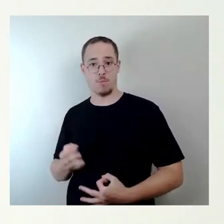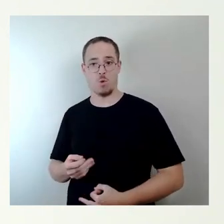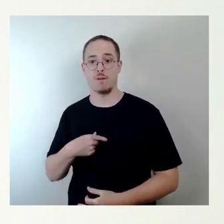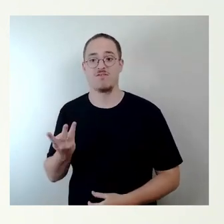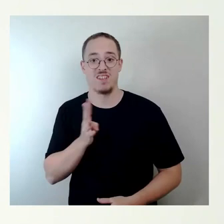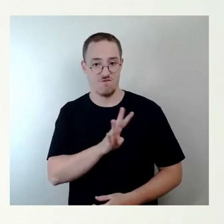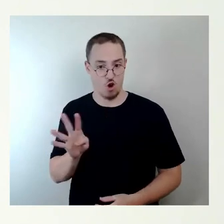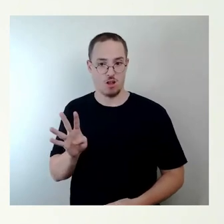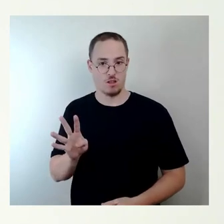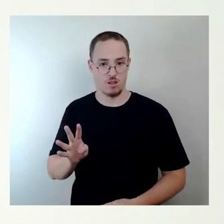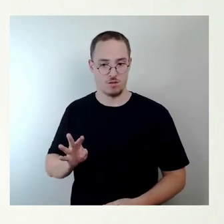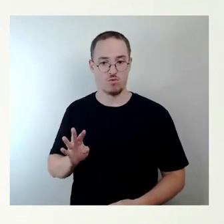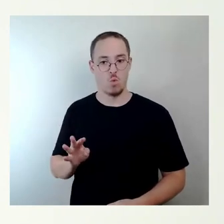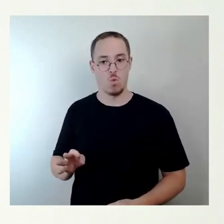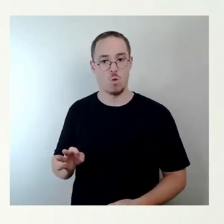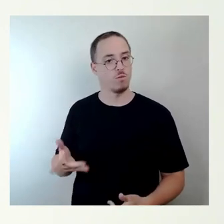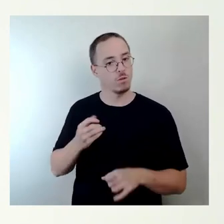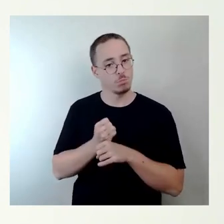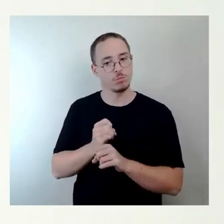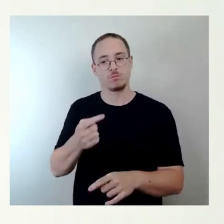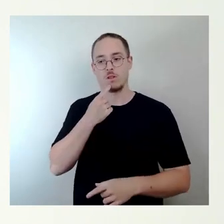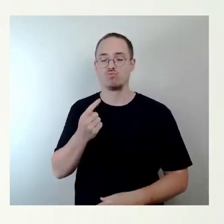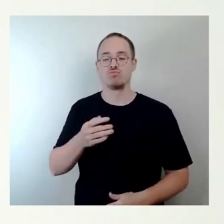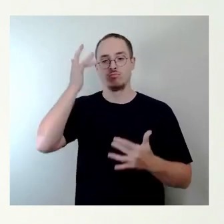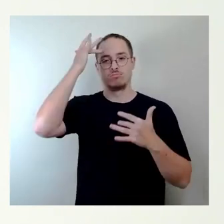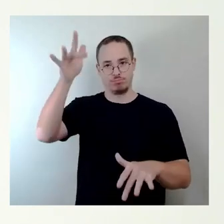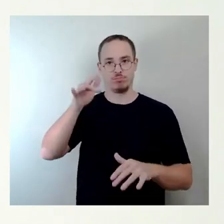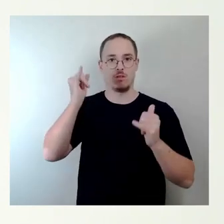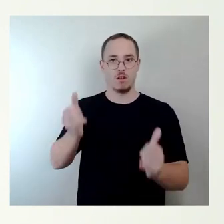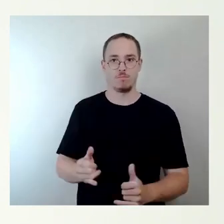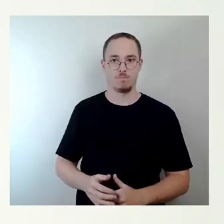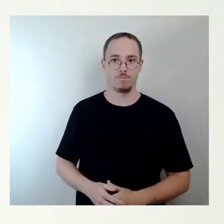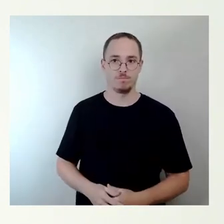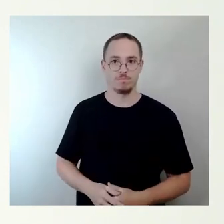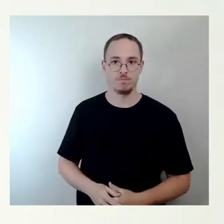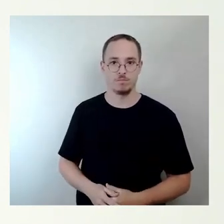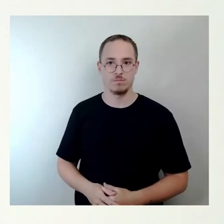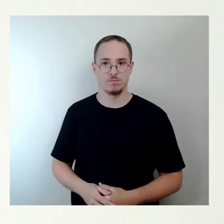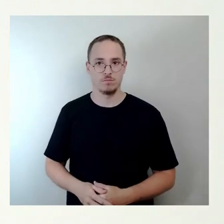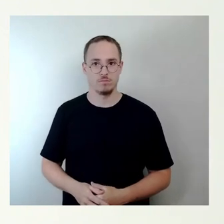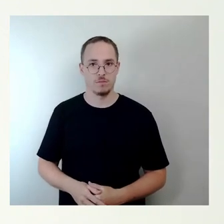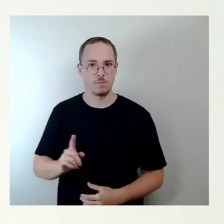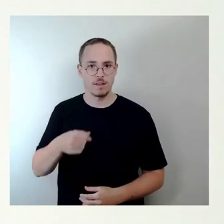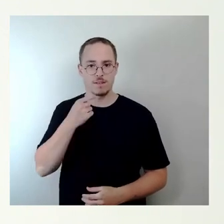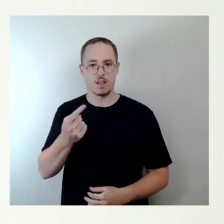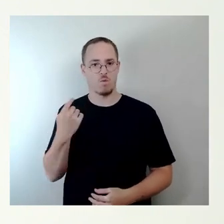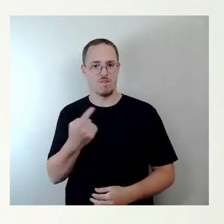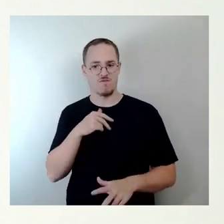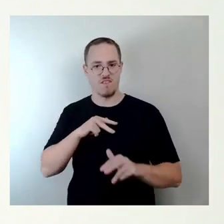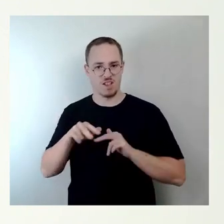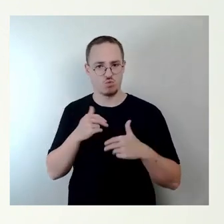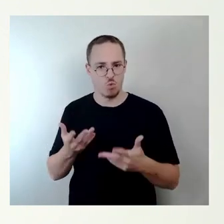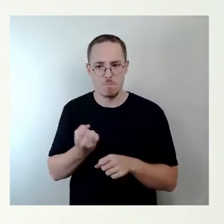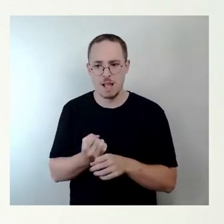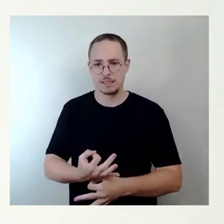entsprechend genehmigt. Also hier zu behaupten, die Verwaltung hätte über Monate nichts gemacht und sie hätte beim Bauantrag noch getrödelt, unter einem Monat, finde